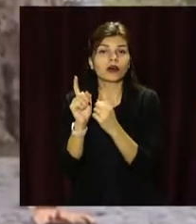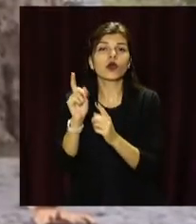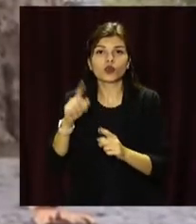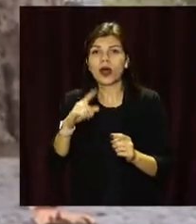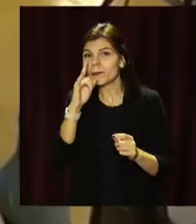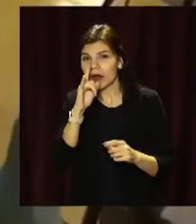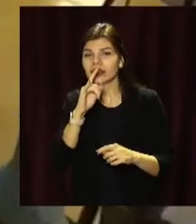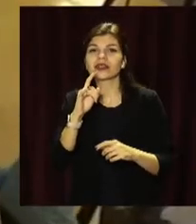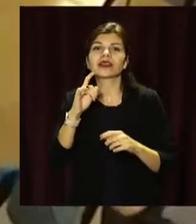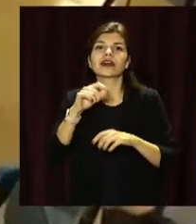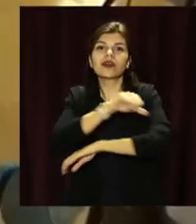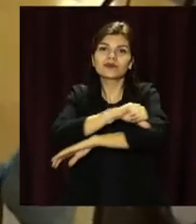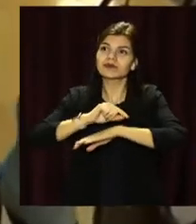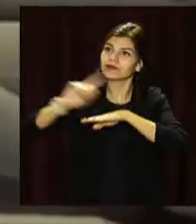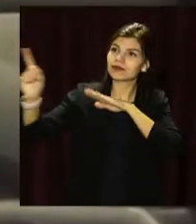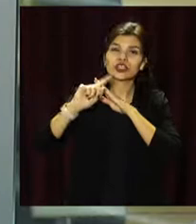прикордонний рух із Чехією.